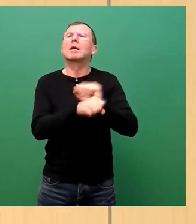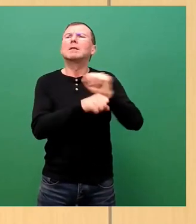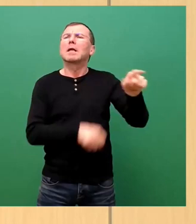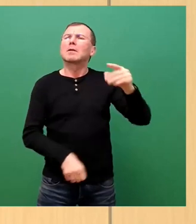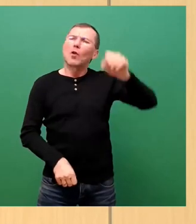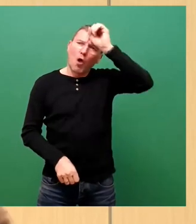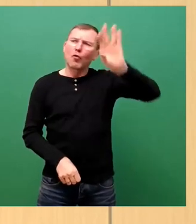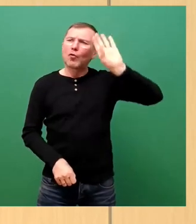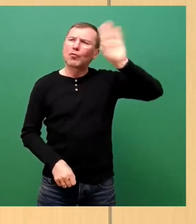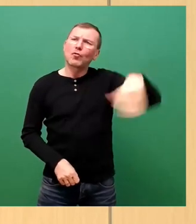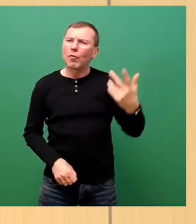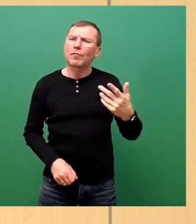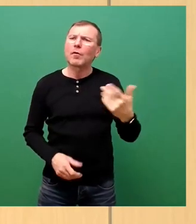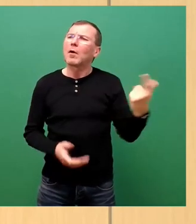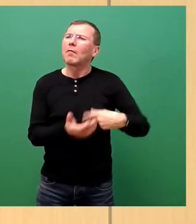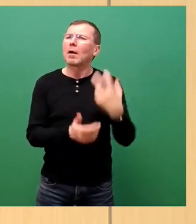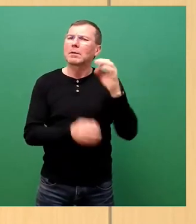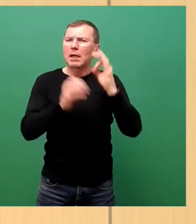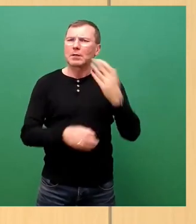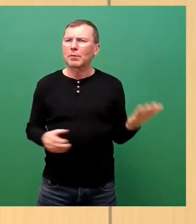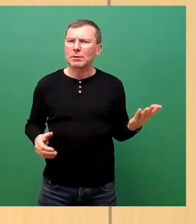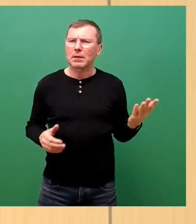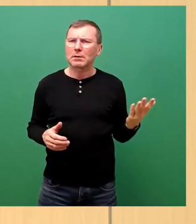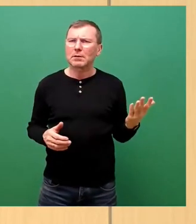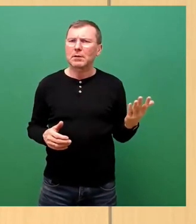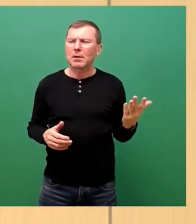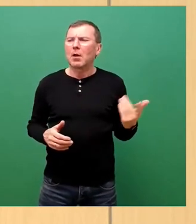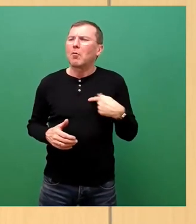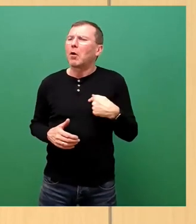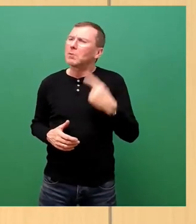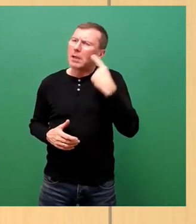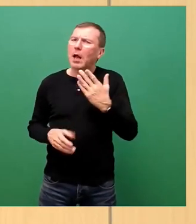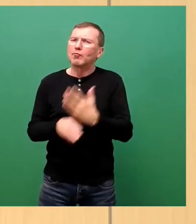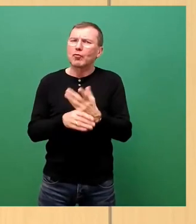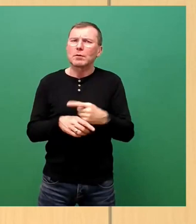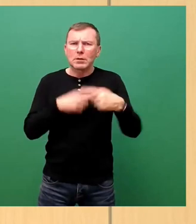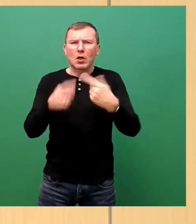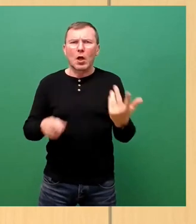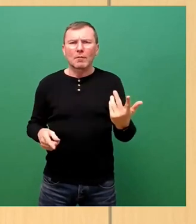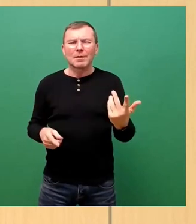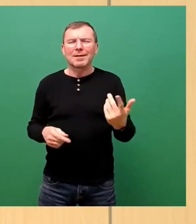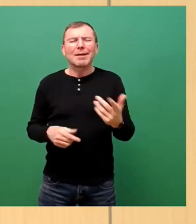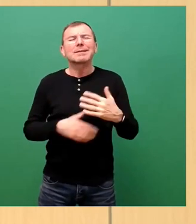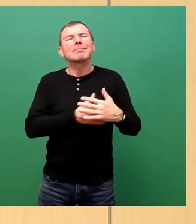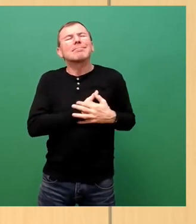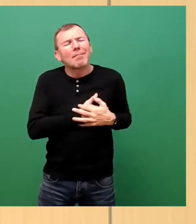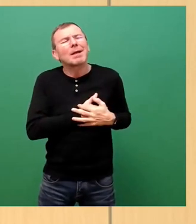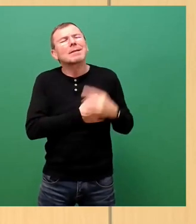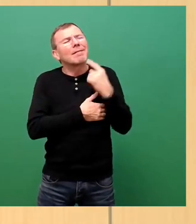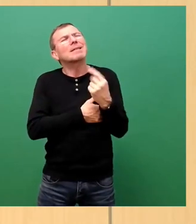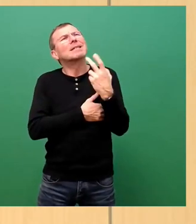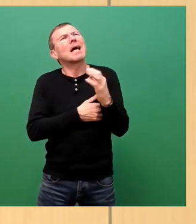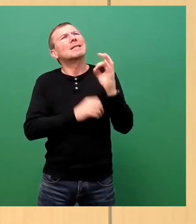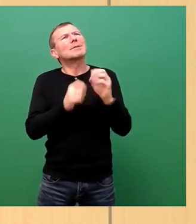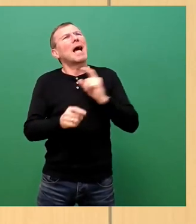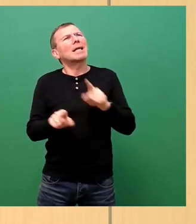30 Prozent finde ich gut. Also, wenn Herr Drebs dran glaubt, was er gesagt hat, nämlich, er im tiefsten Herzen glaubt, dass 30 Prozent sogar noch zu wenig